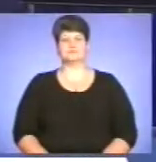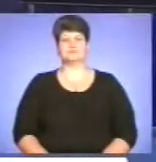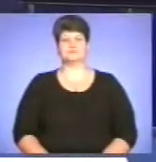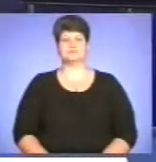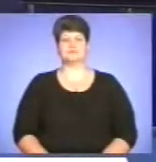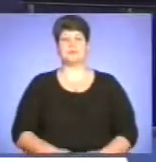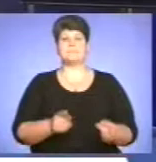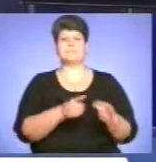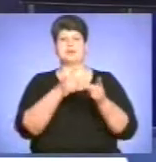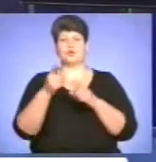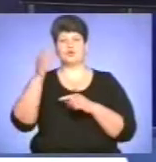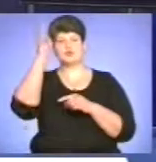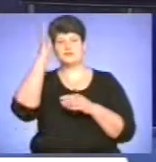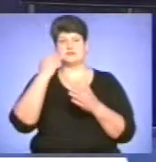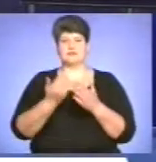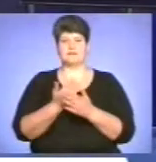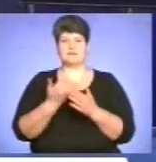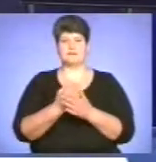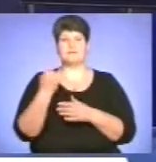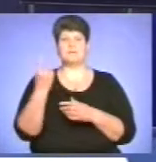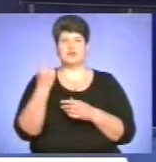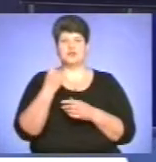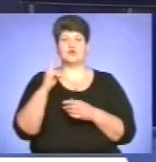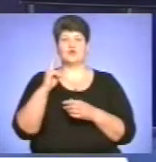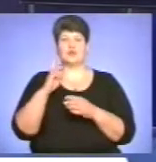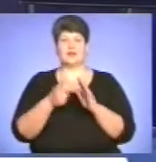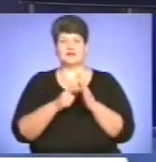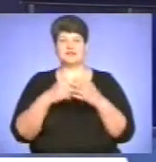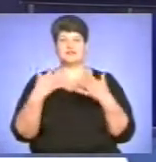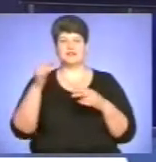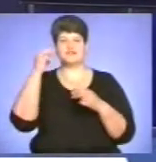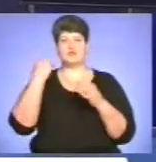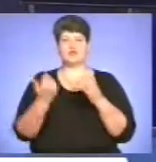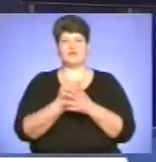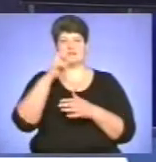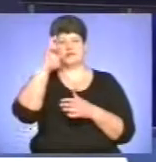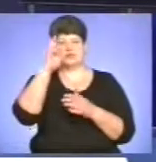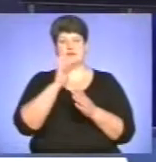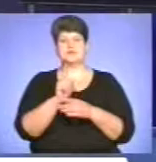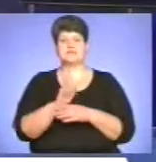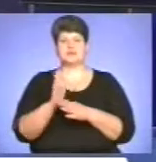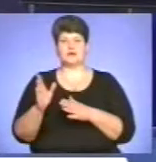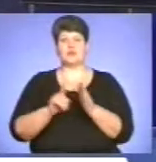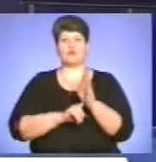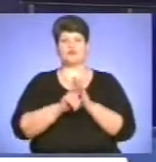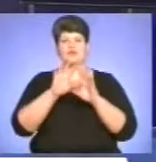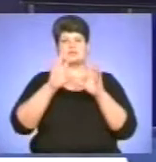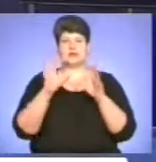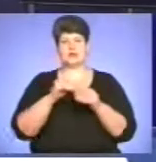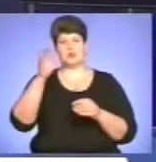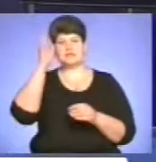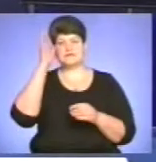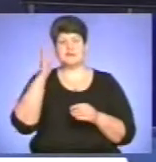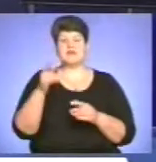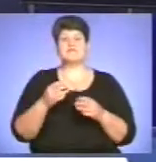Переходимо до освітянських вістей. Першачки уже рік навчаються згідно з новим державним стандартом початкової загальної освіти.